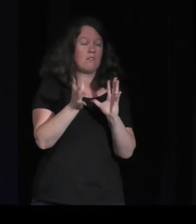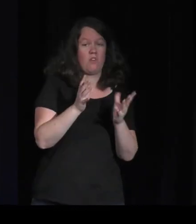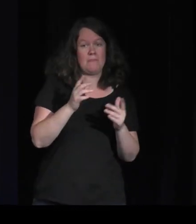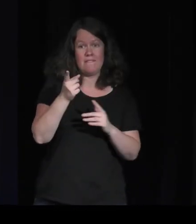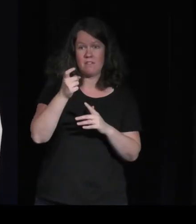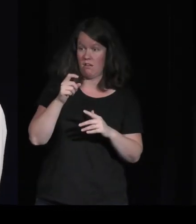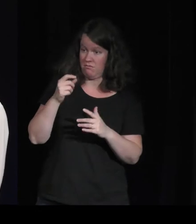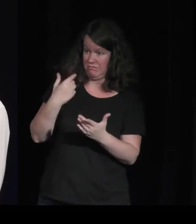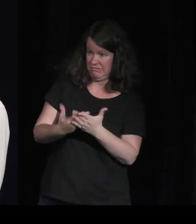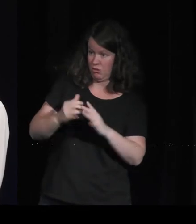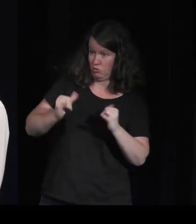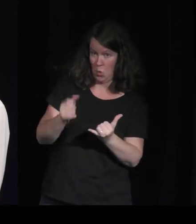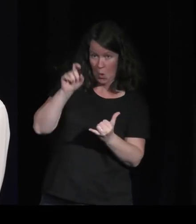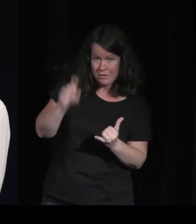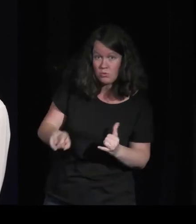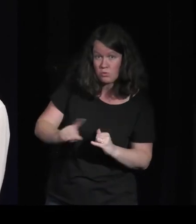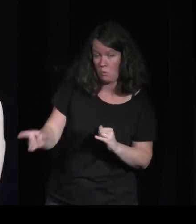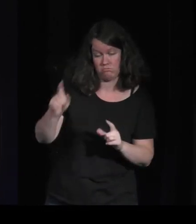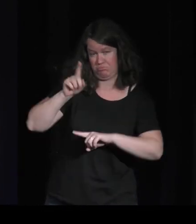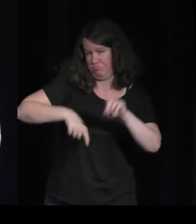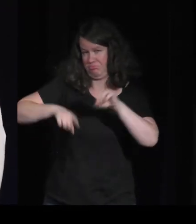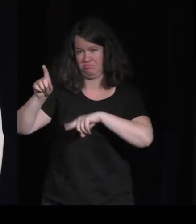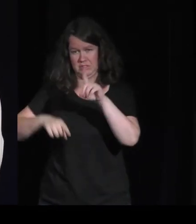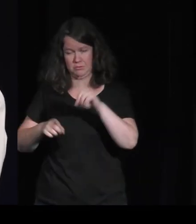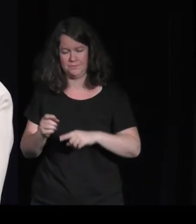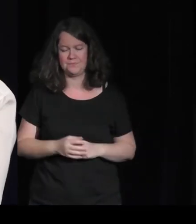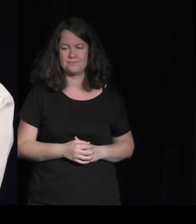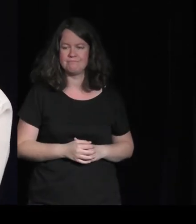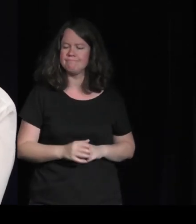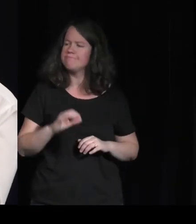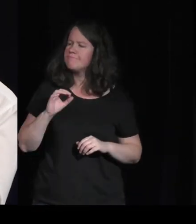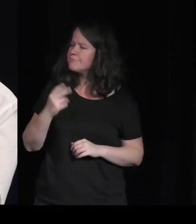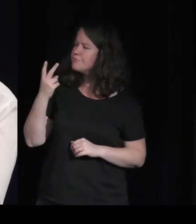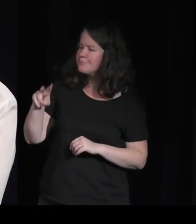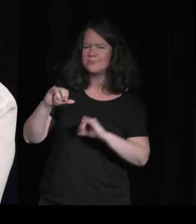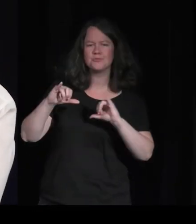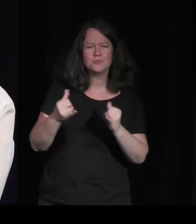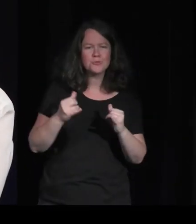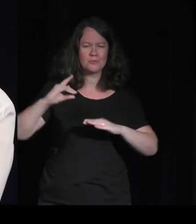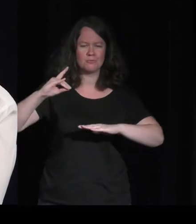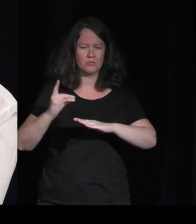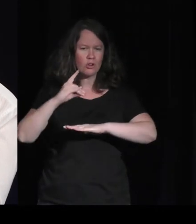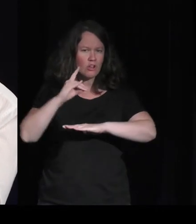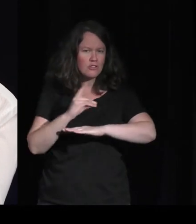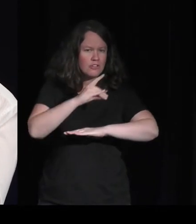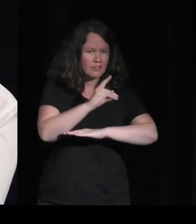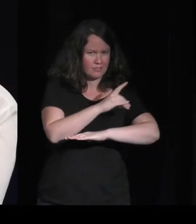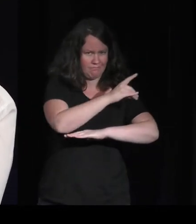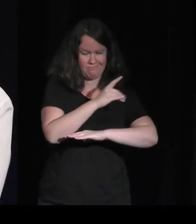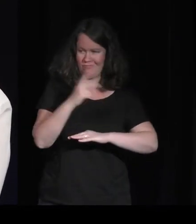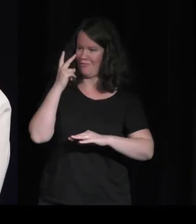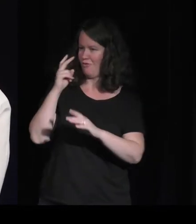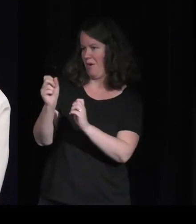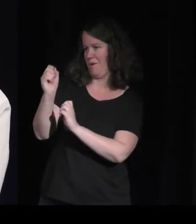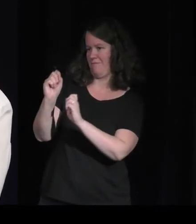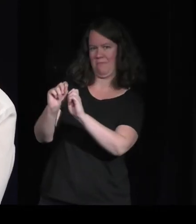les premières vidéos de Dordogne, et même ce que vous postez des fois sur votre compte Twitter, notamment des petits